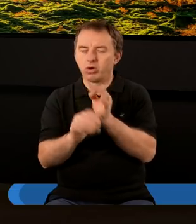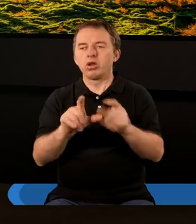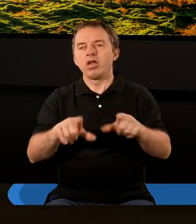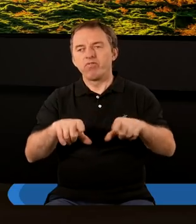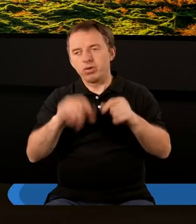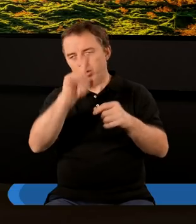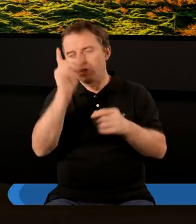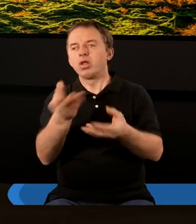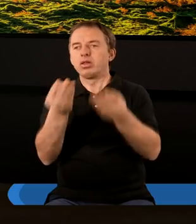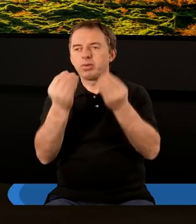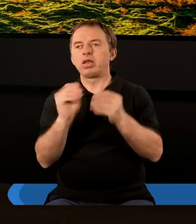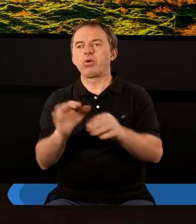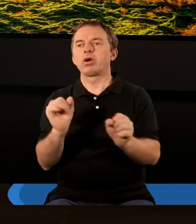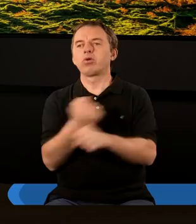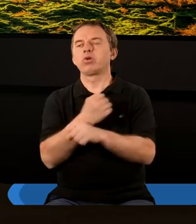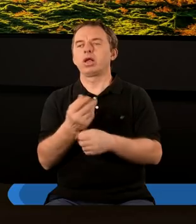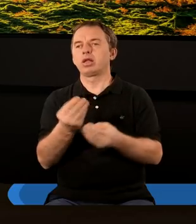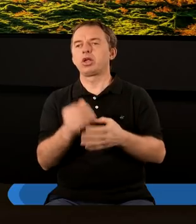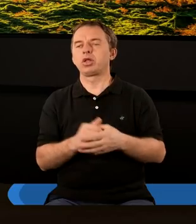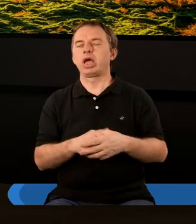wybrańcy. Więc to jest coś niesamowitego, powiem szczerze.